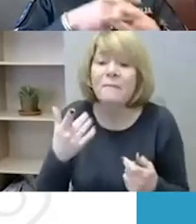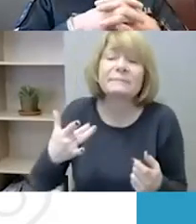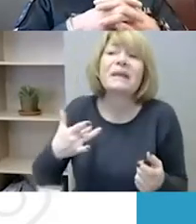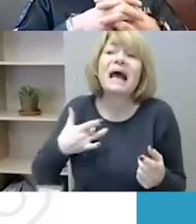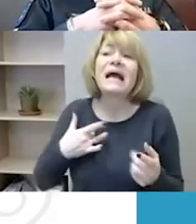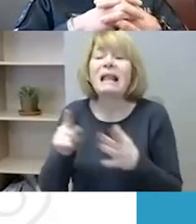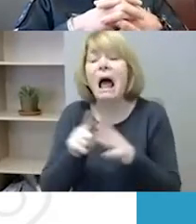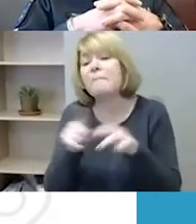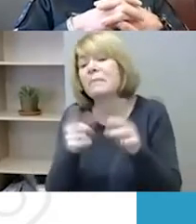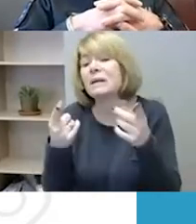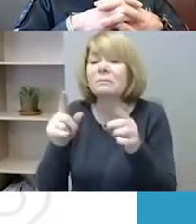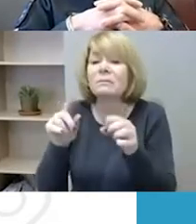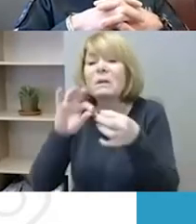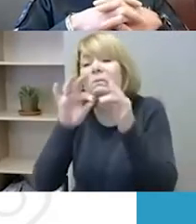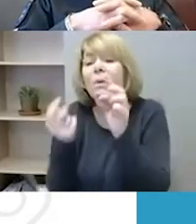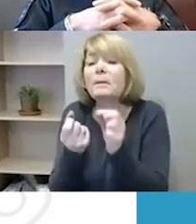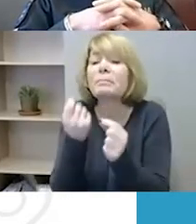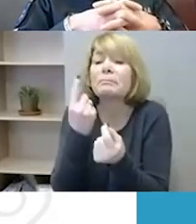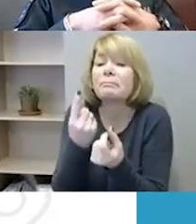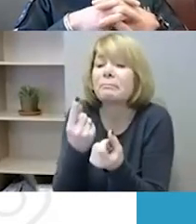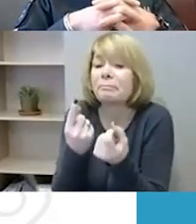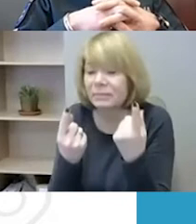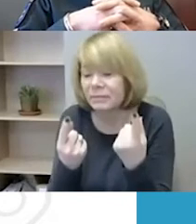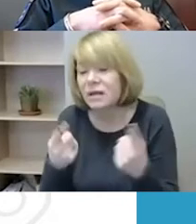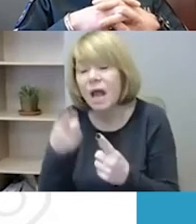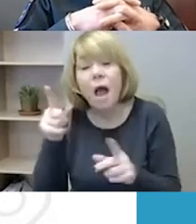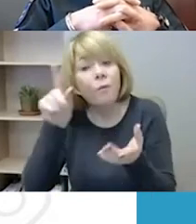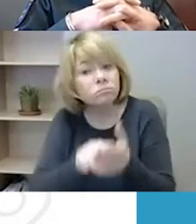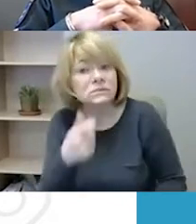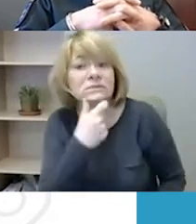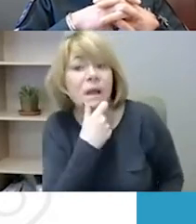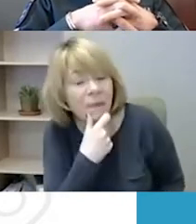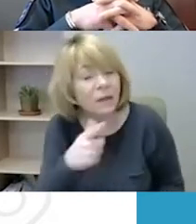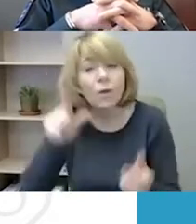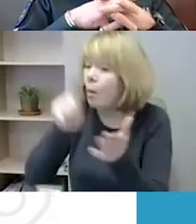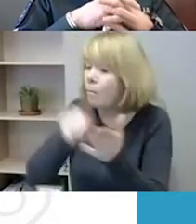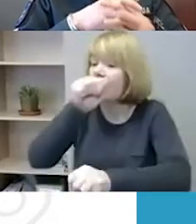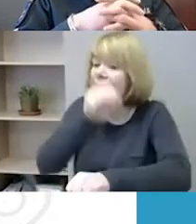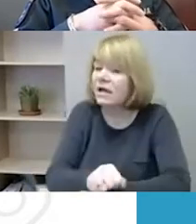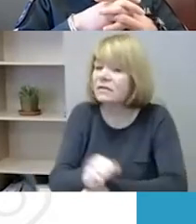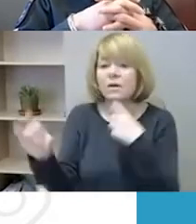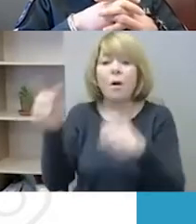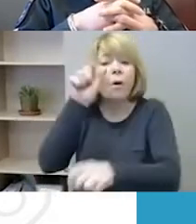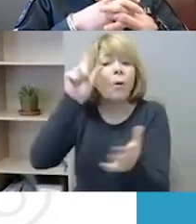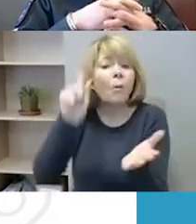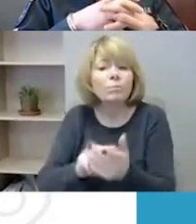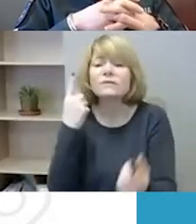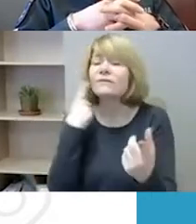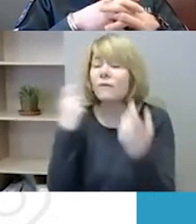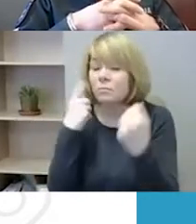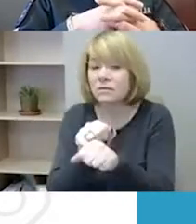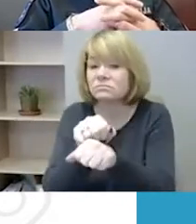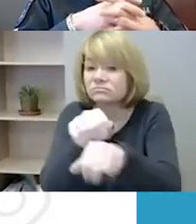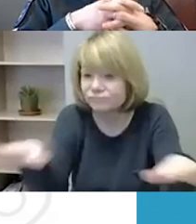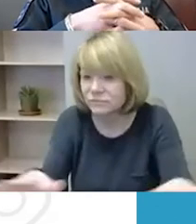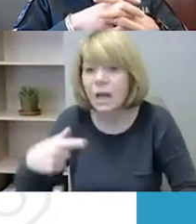smulkesnės apraiškos. Tai čia, aišku, svarbu stebėjimus ir prevencija. Bet šitoje vietoje nuolat akcentuojame, kad mes policija